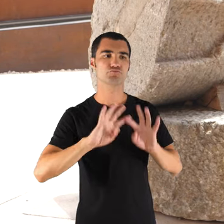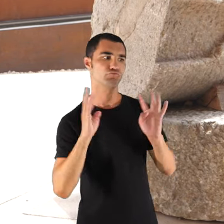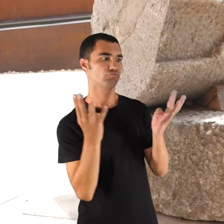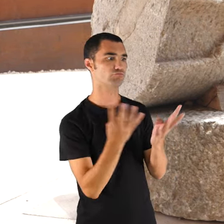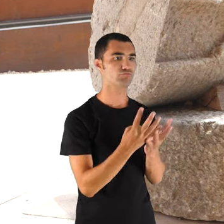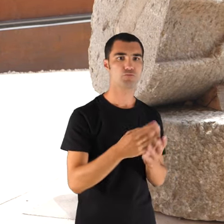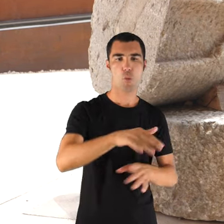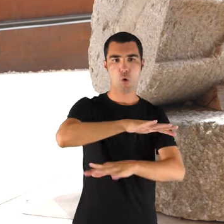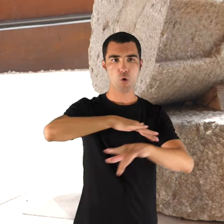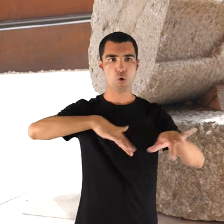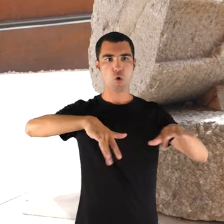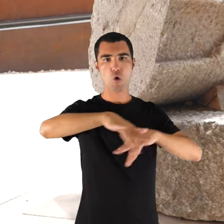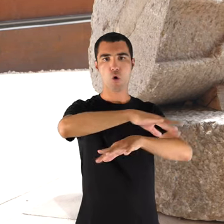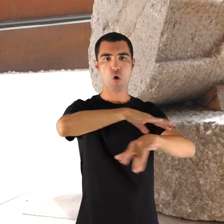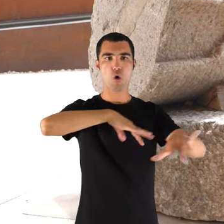allà era un...